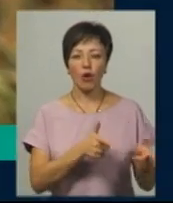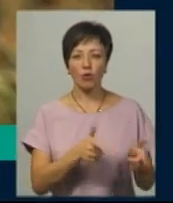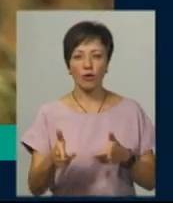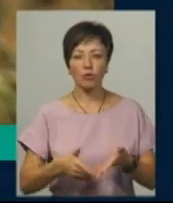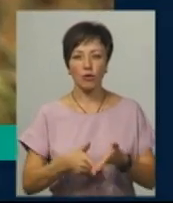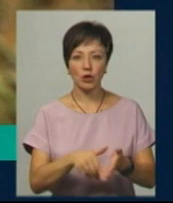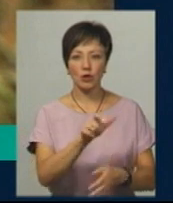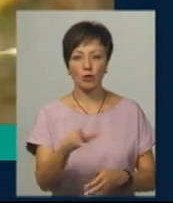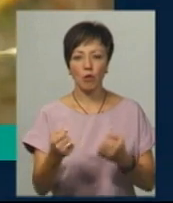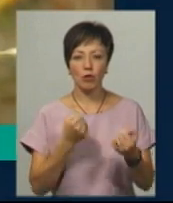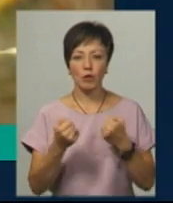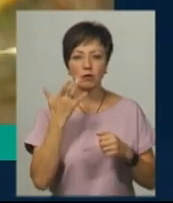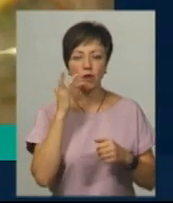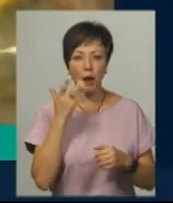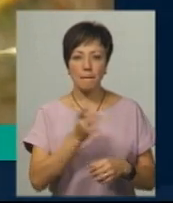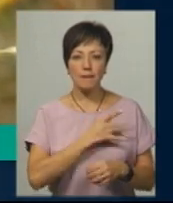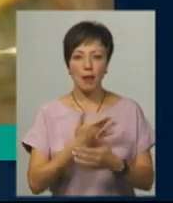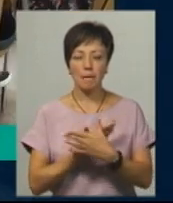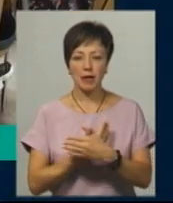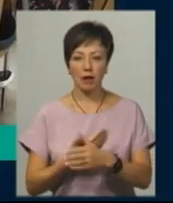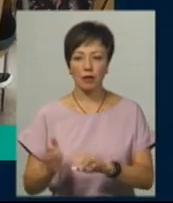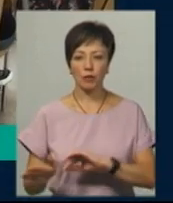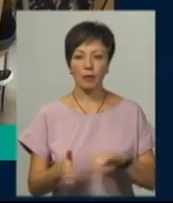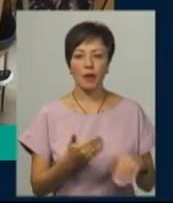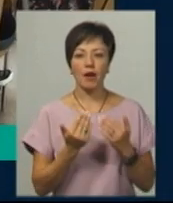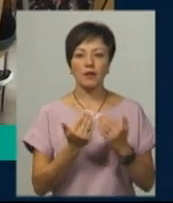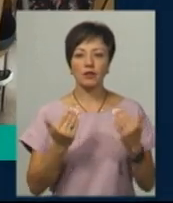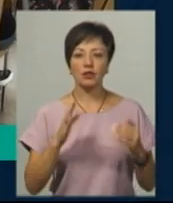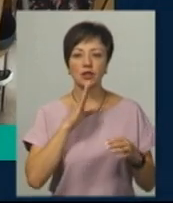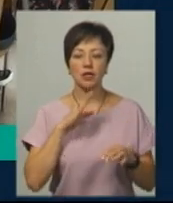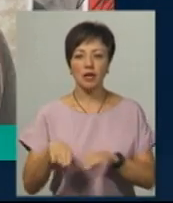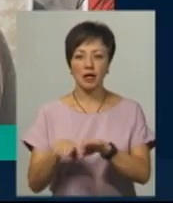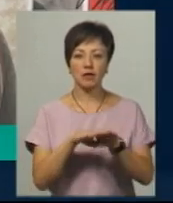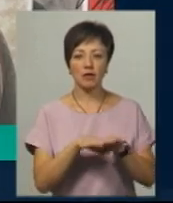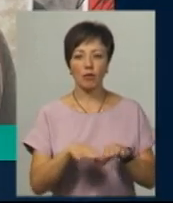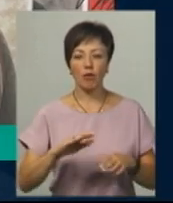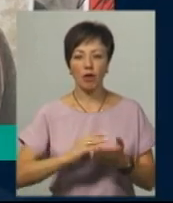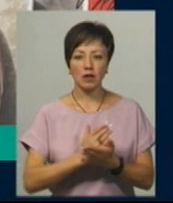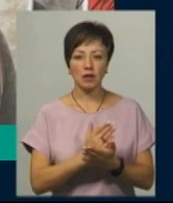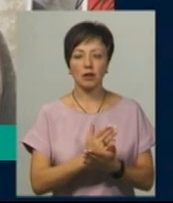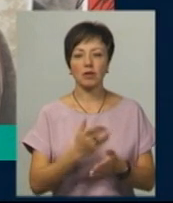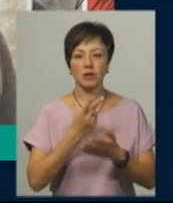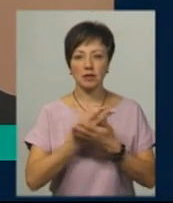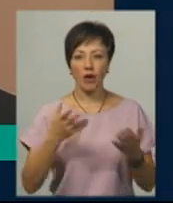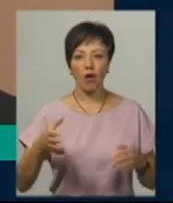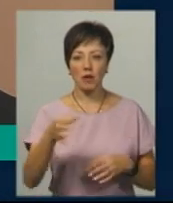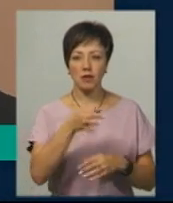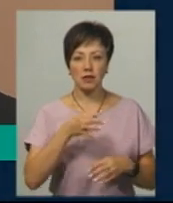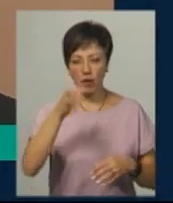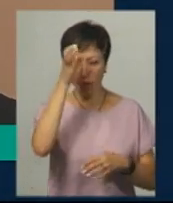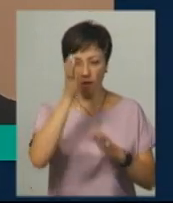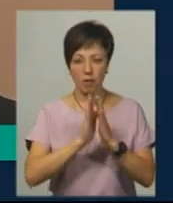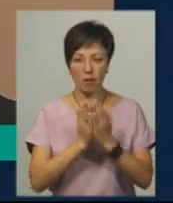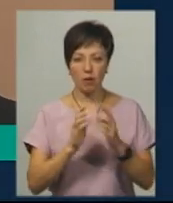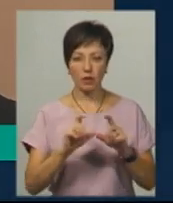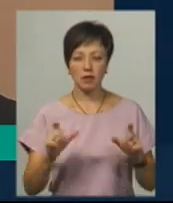допомогти жителям в боротьбі з американським білим метеликом. Виставку «Жінки. Рівність політика» представили в Хмельницькій обласній універсальній науковій